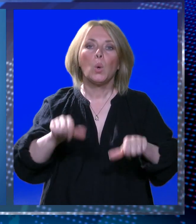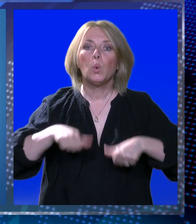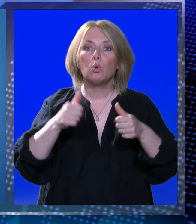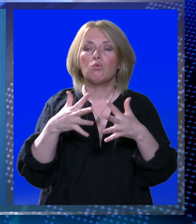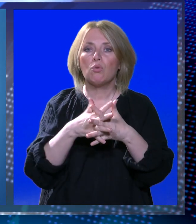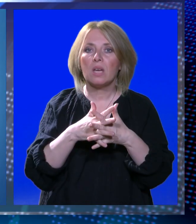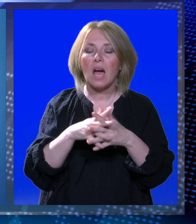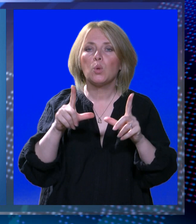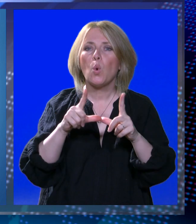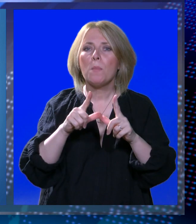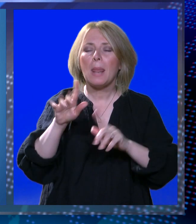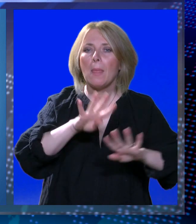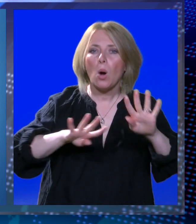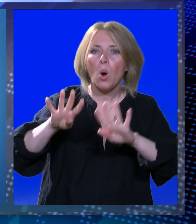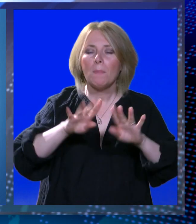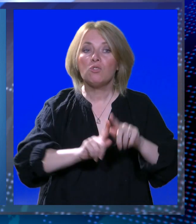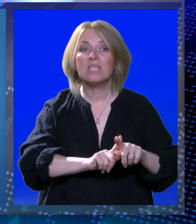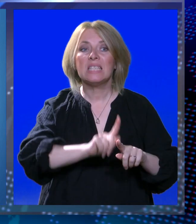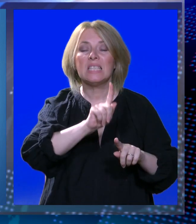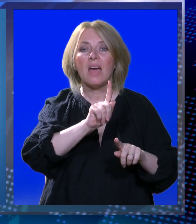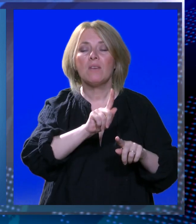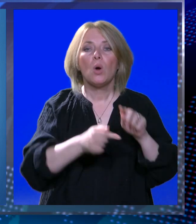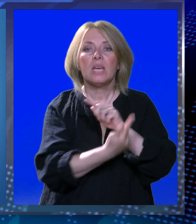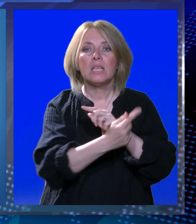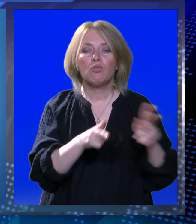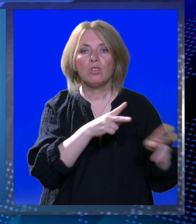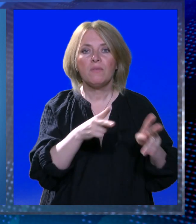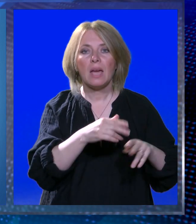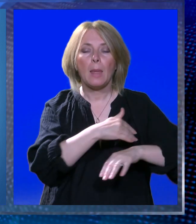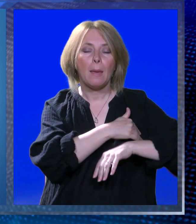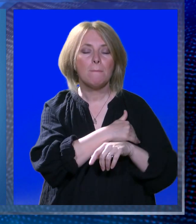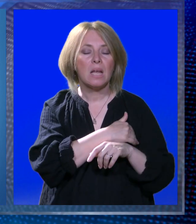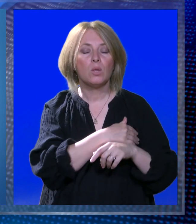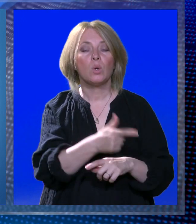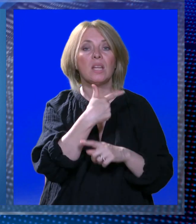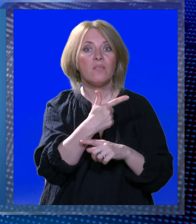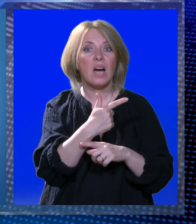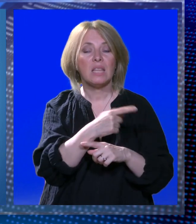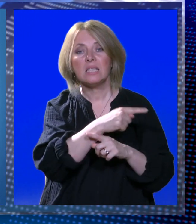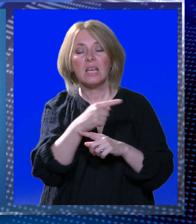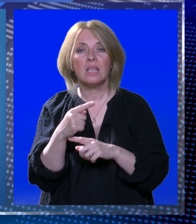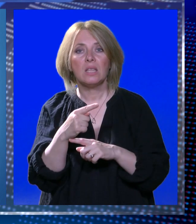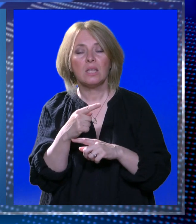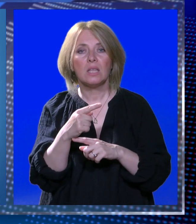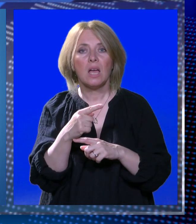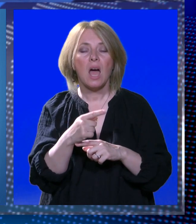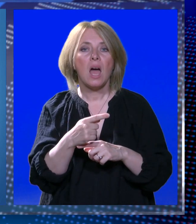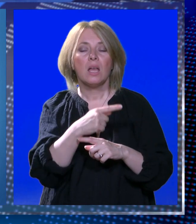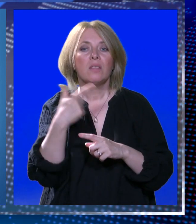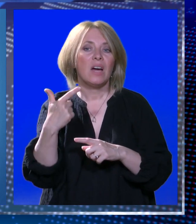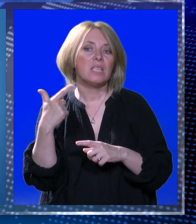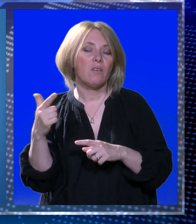Jutrov gradu umjereno oblačno u sjeveroistočni vjetar. Najniža temperatura zraka oko 20, a najviše jutarnja do